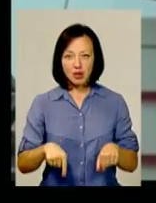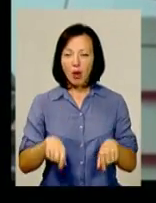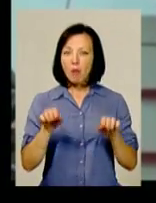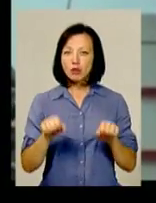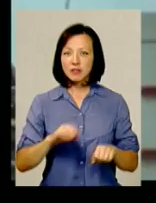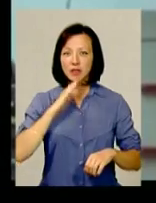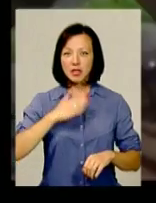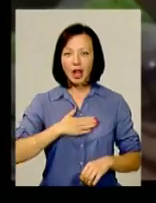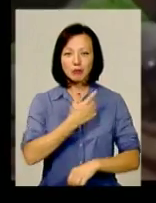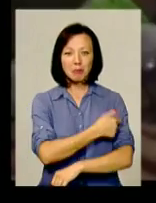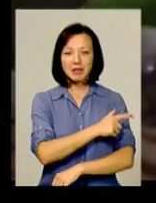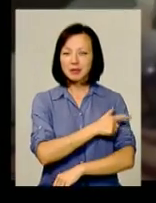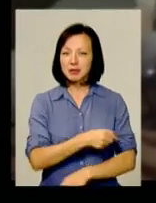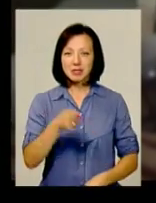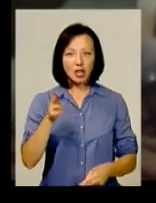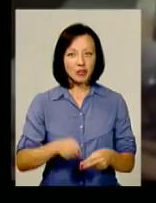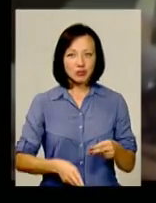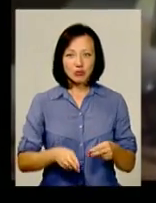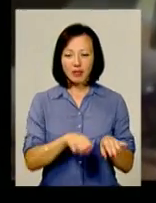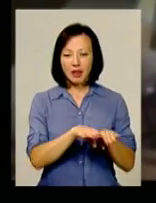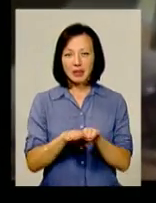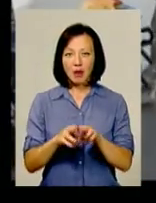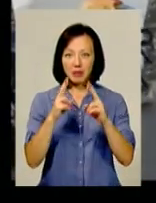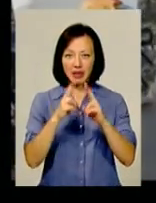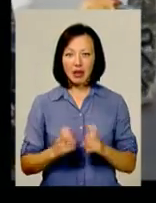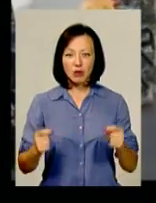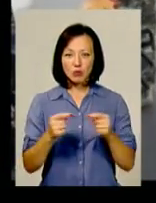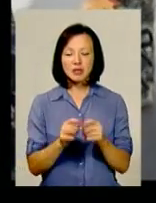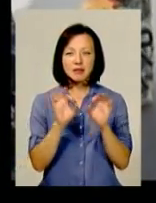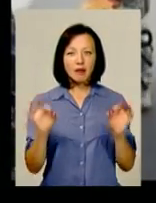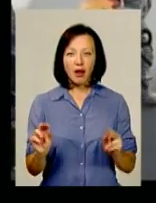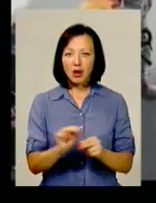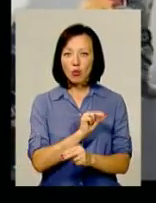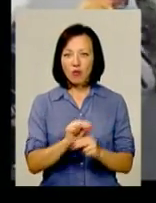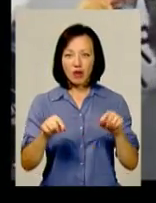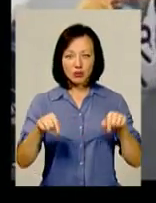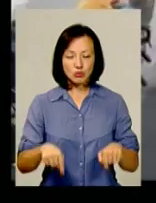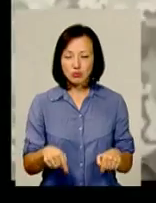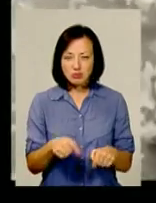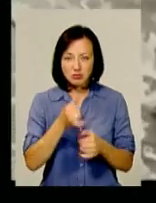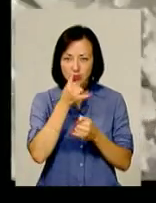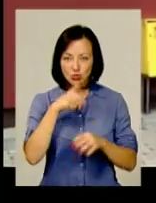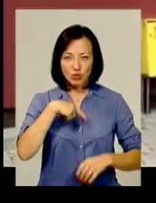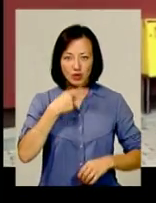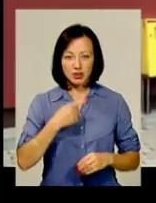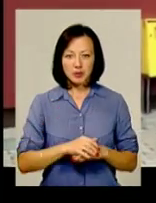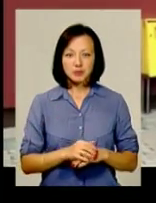можливості нашої медицини закінчуються вже на етапі діагностики. Ні про яке лікування героя в Україні вже не йдеться.